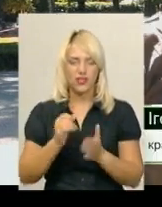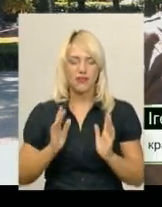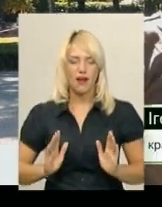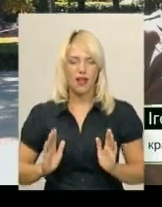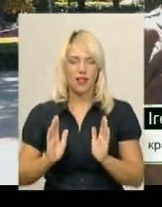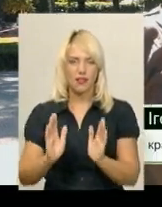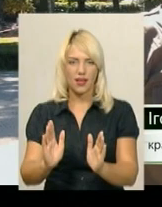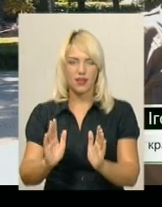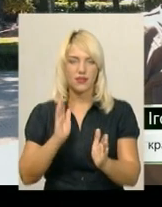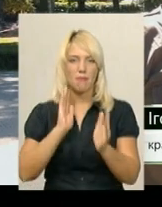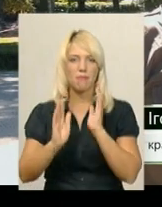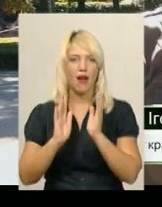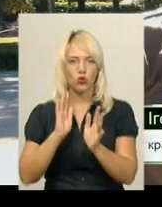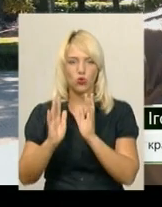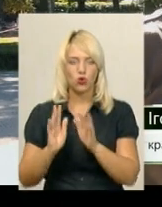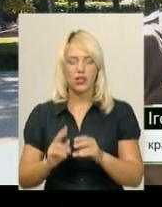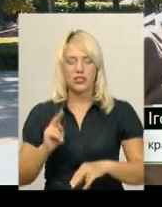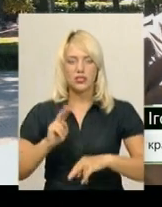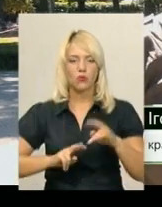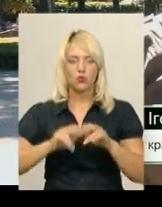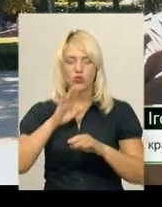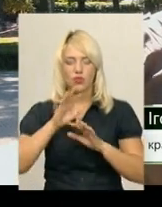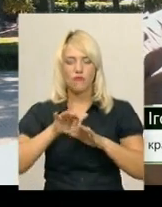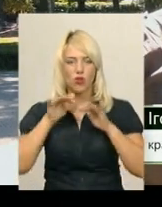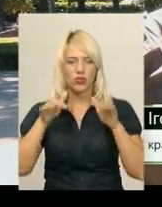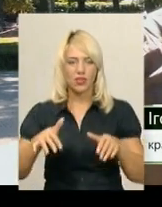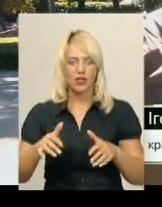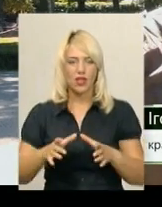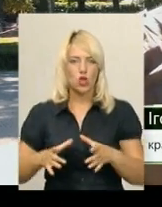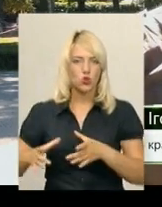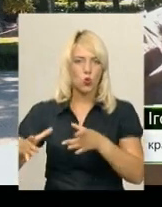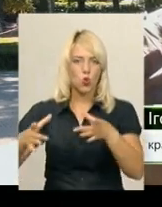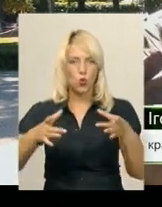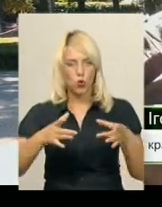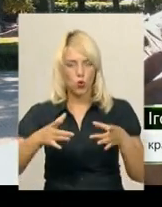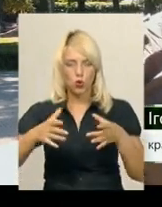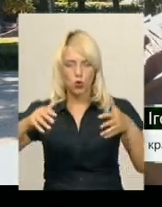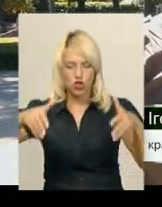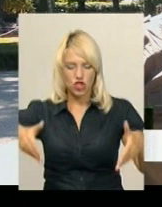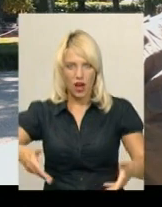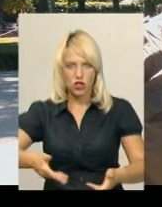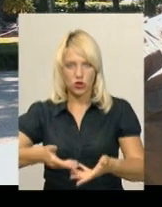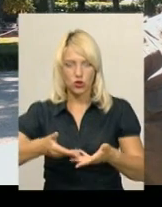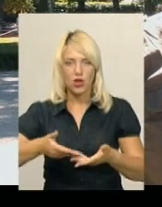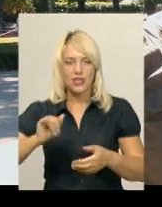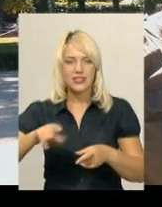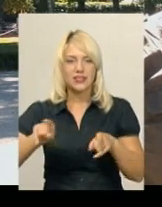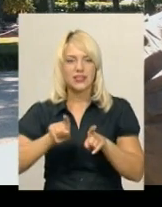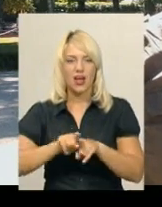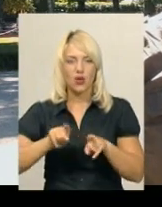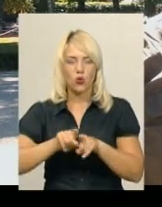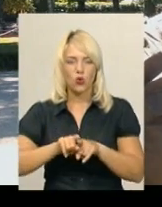парку споруджується фонтан із круглою чашею, із такою